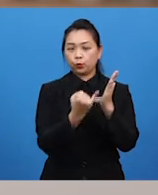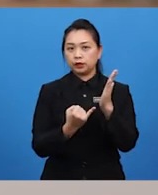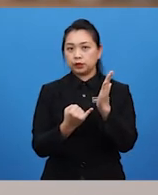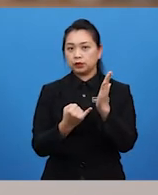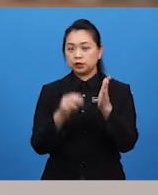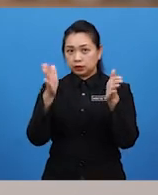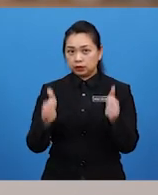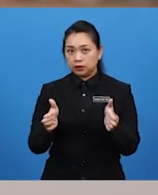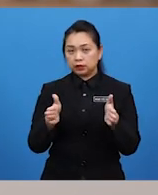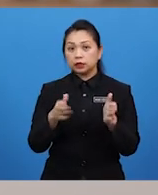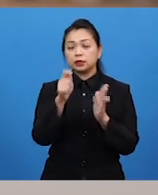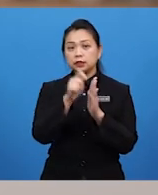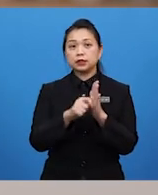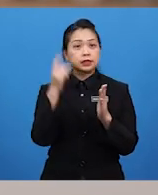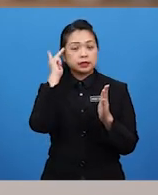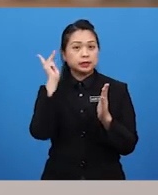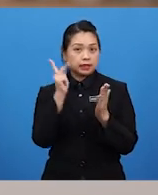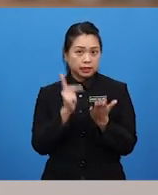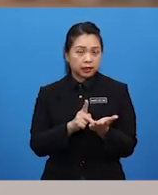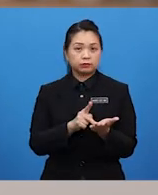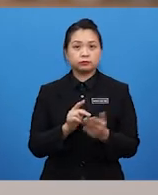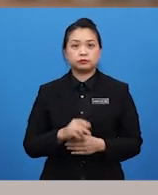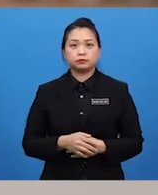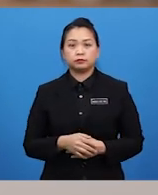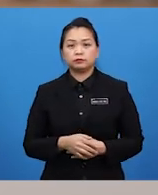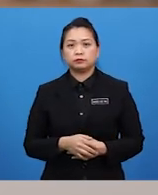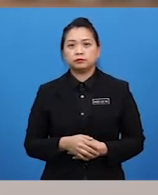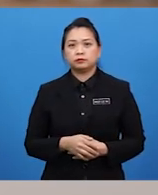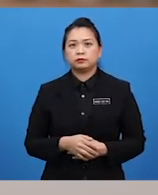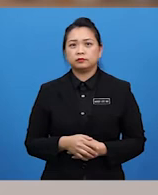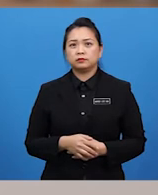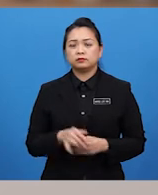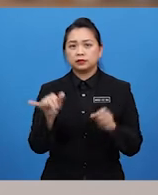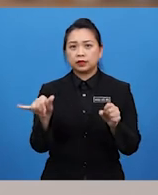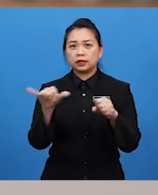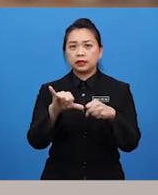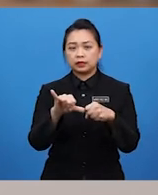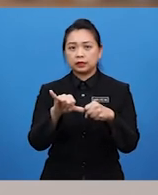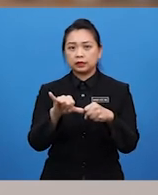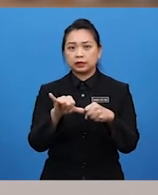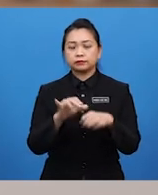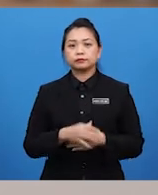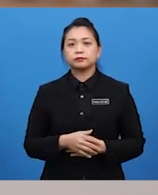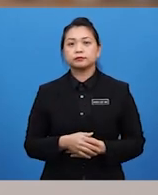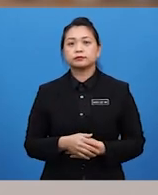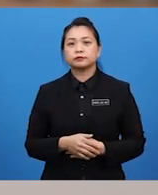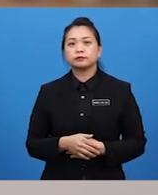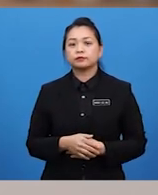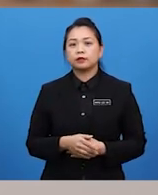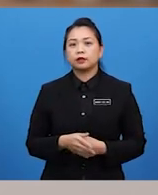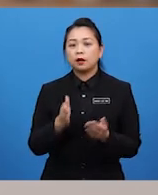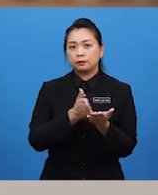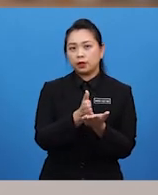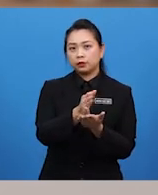melukis menggunakan emosi. Tadi lagu, sekarang lukisan. Karya-karya catan mengungkap kesan emosi melalui